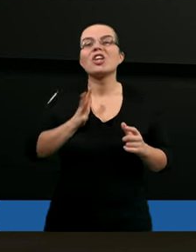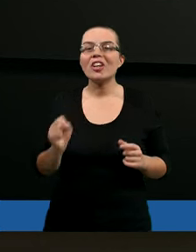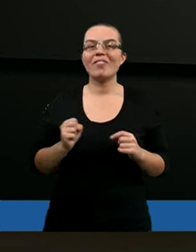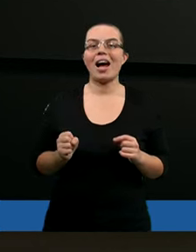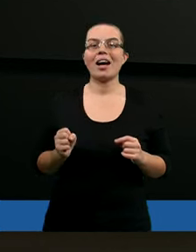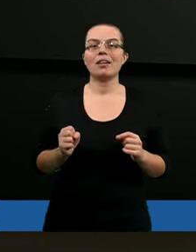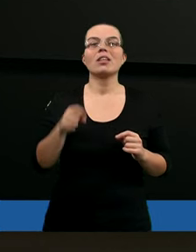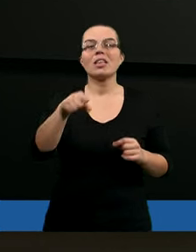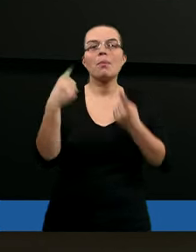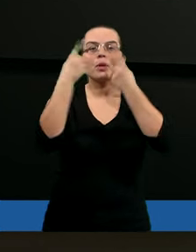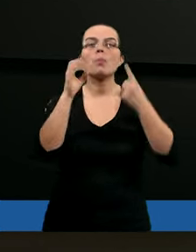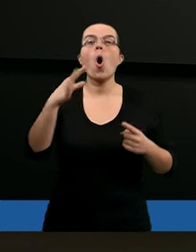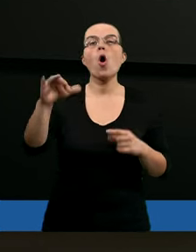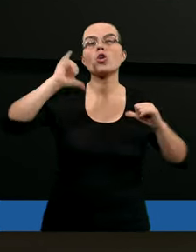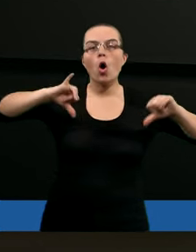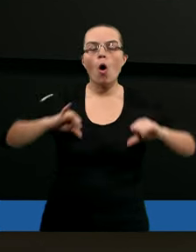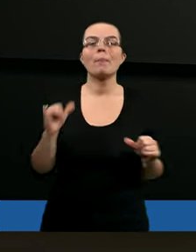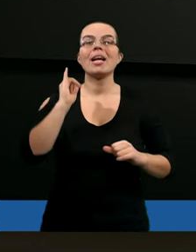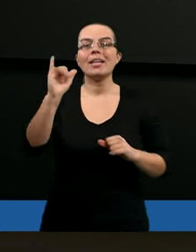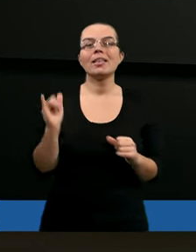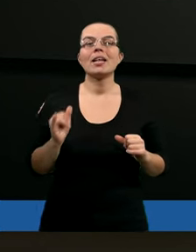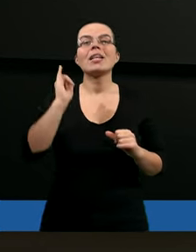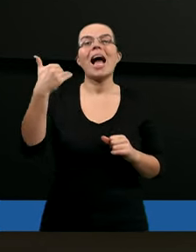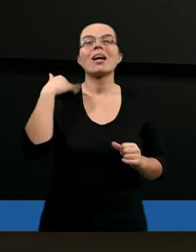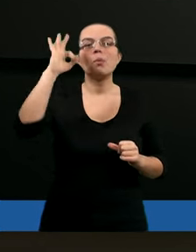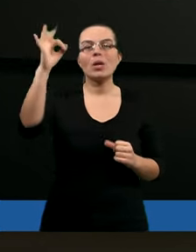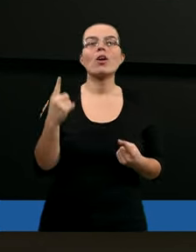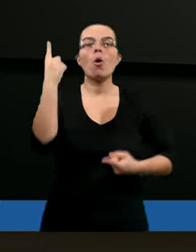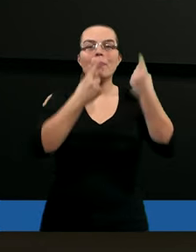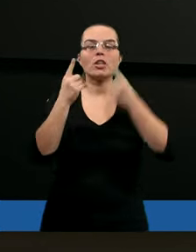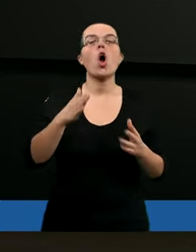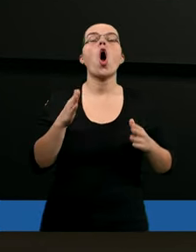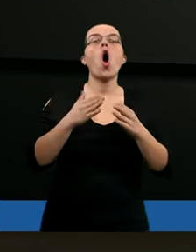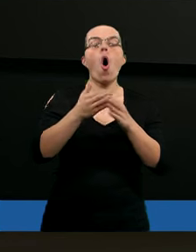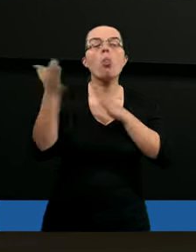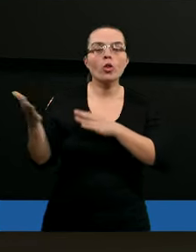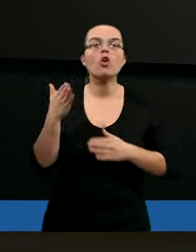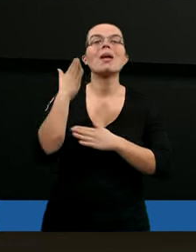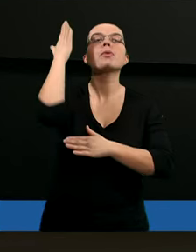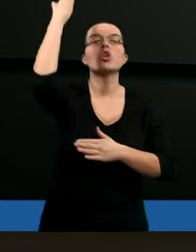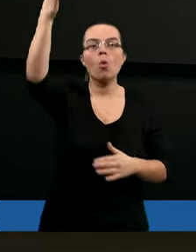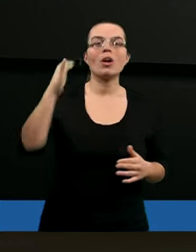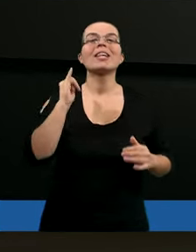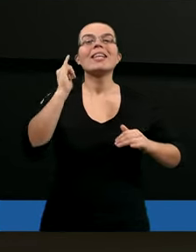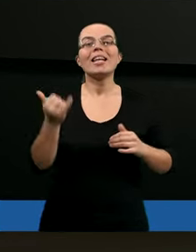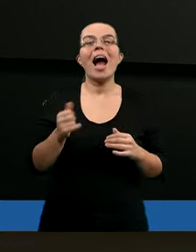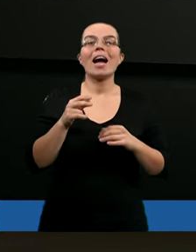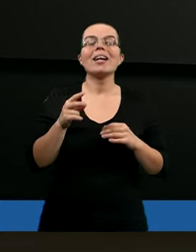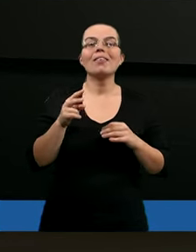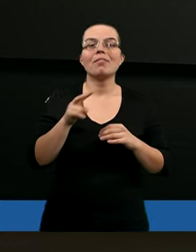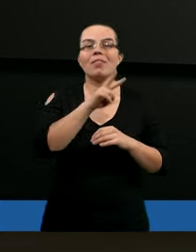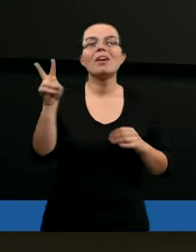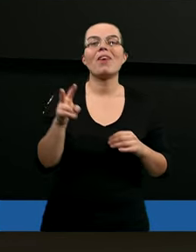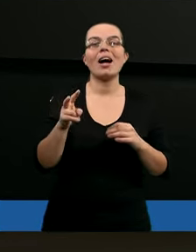Co myślał on o sobie? I jakie były jego myśli odnośnie przyszłości? W jakim stanie